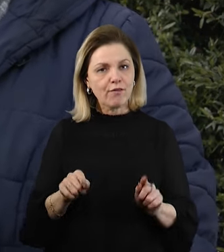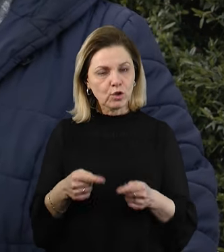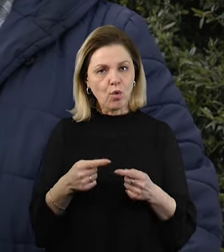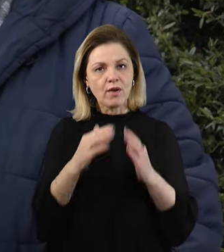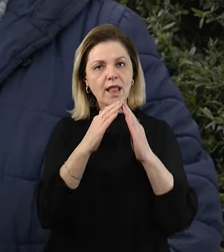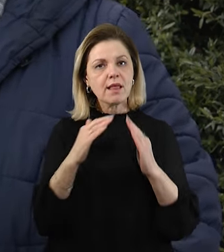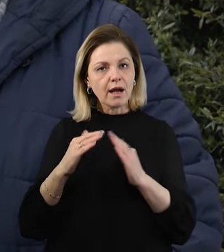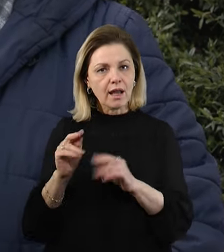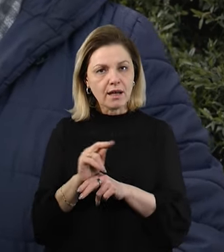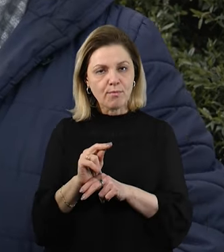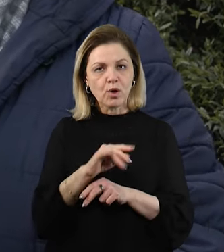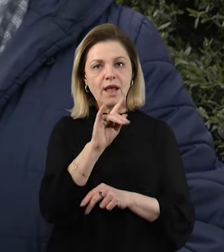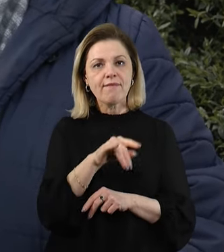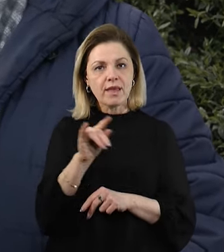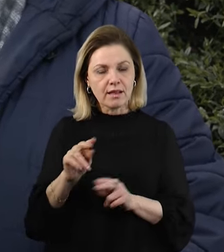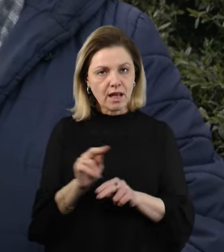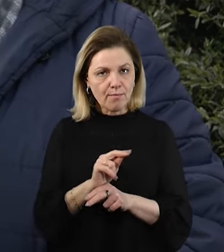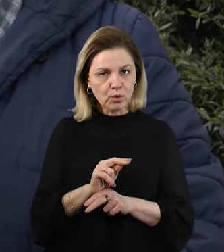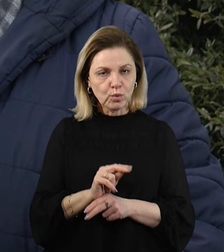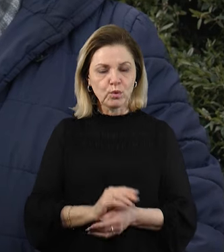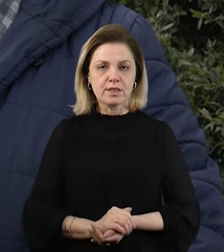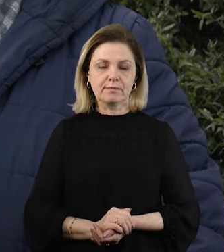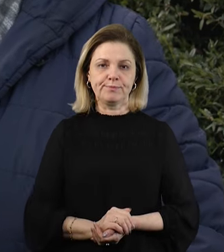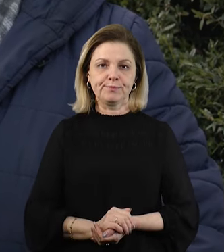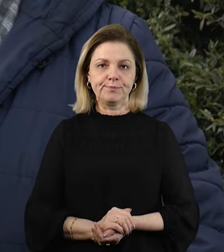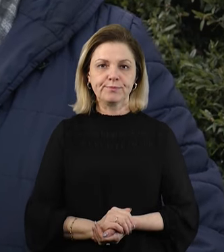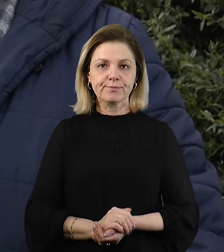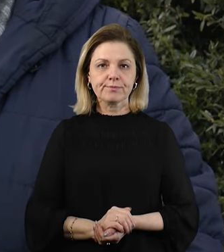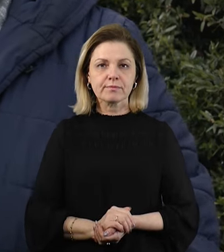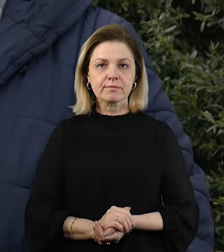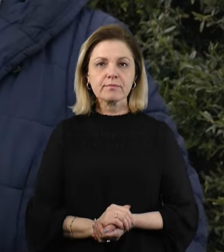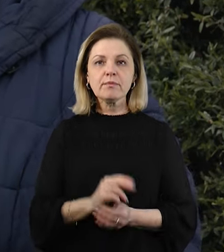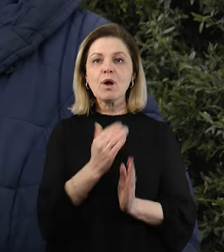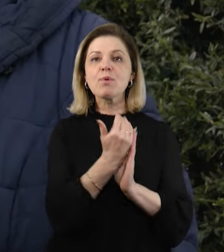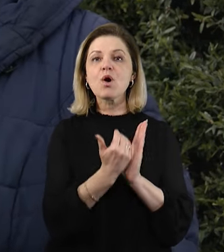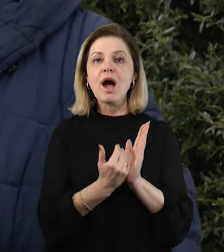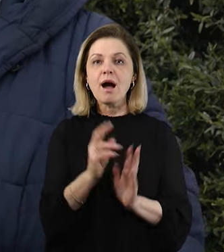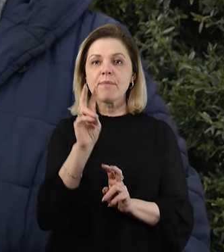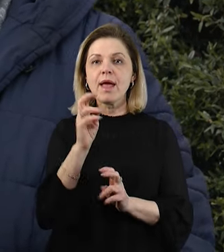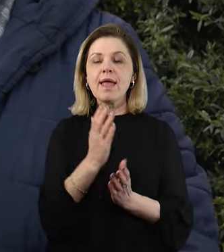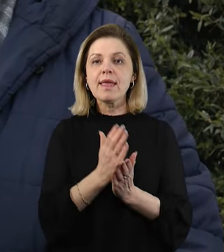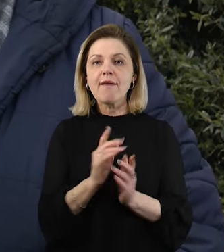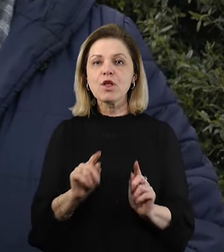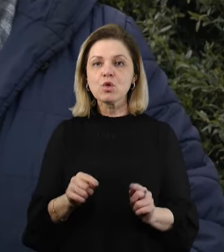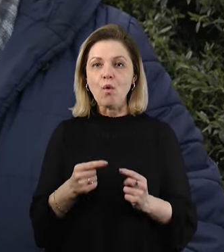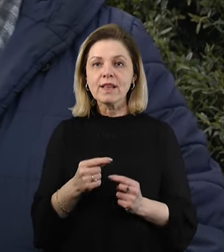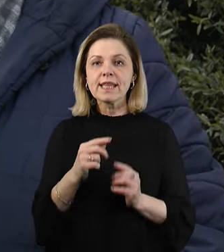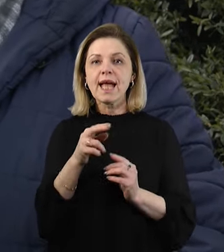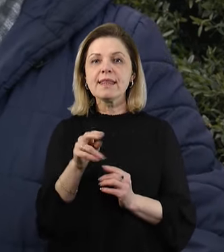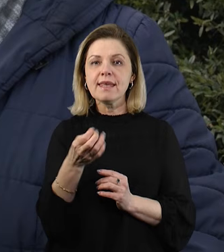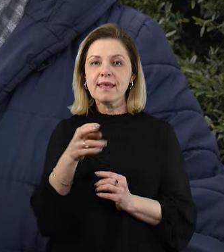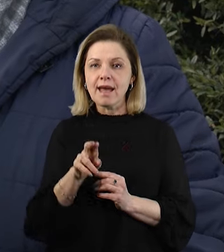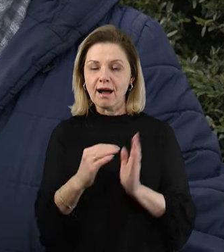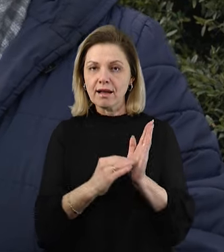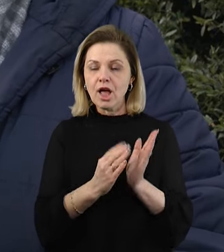ремонтуються, вікна ремонтуються. По програмі є відновлення, дія яка існує.